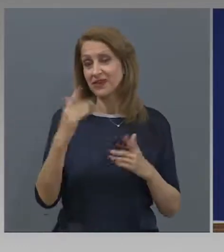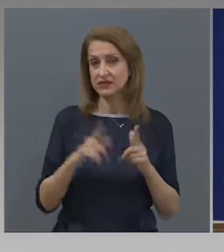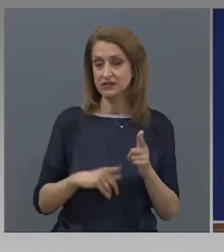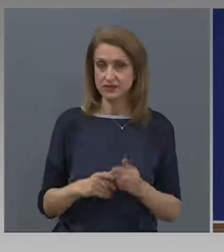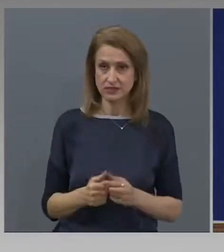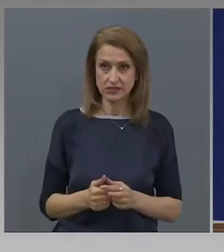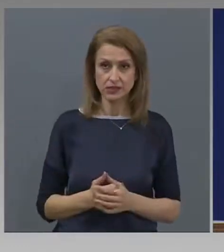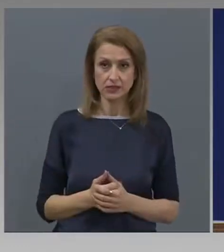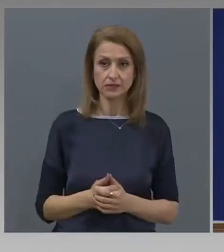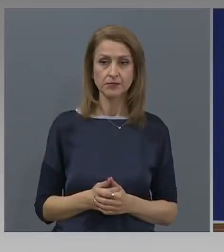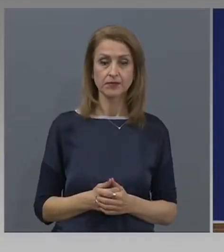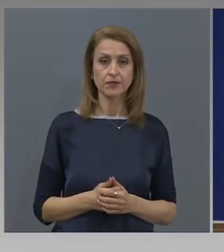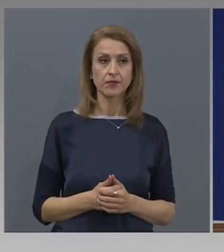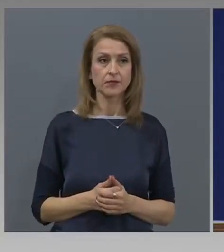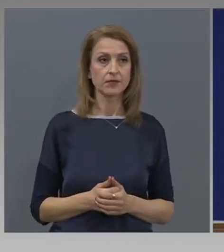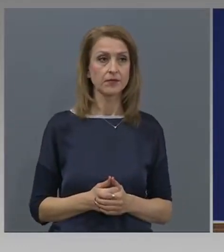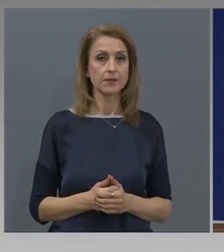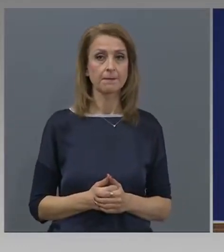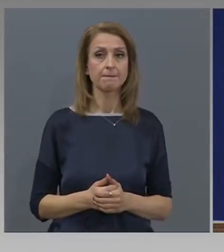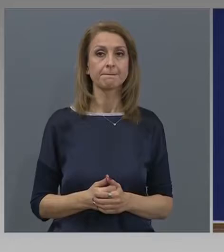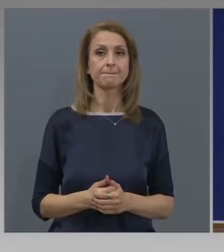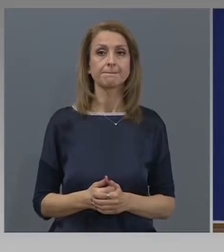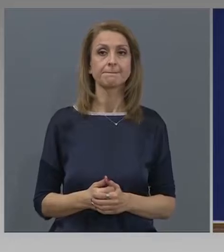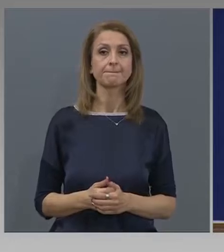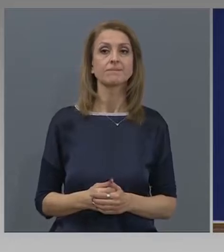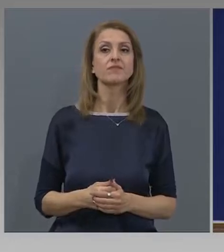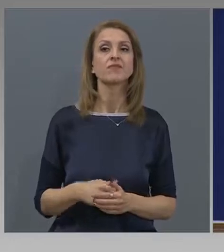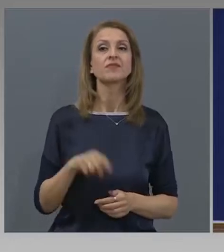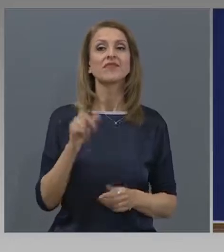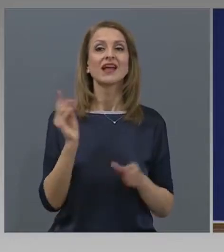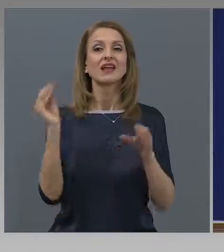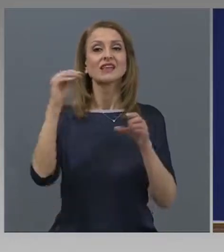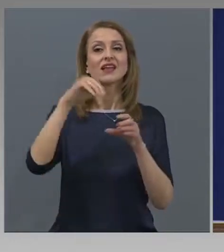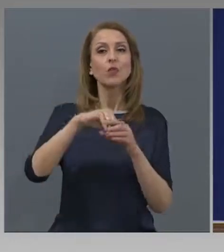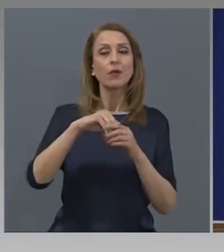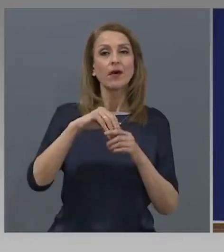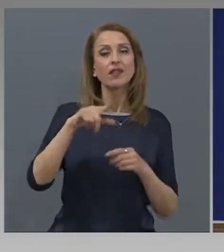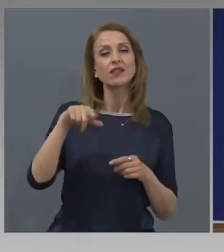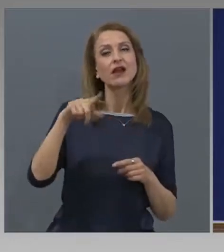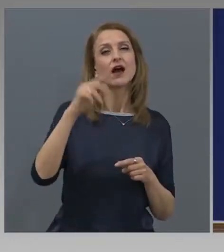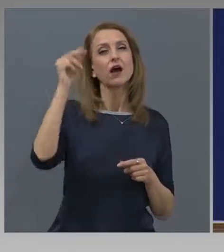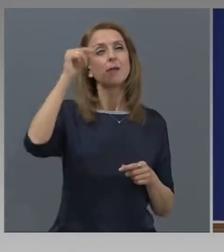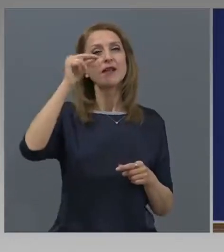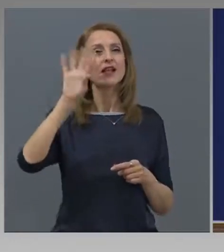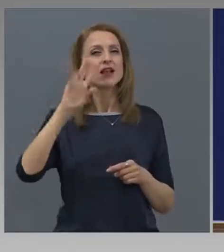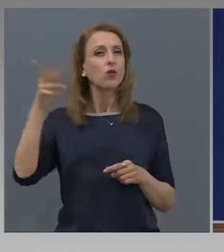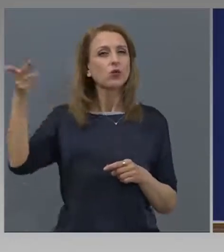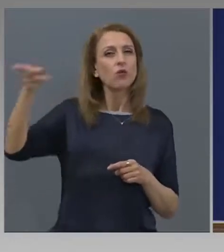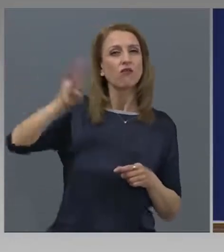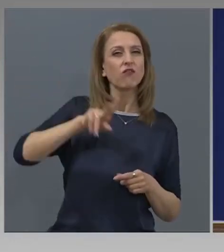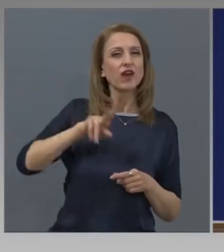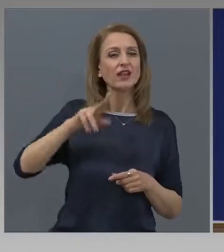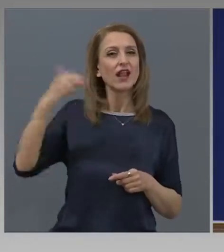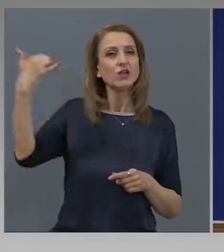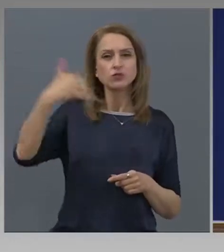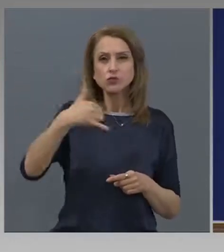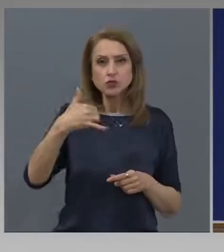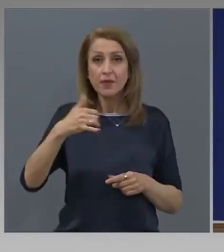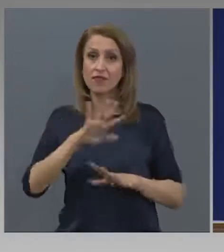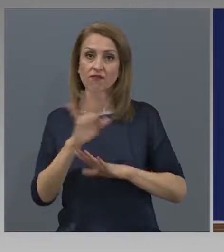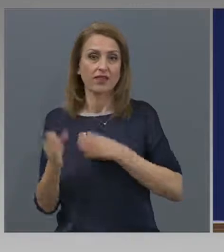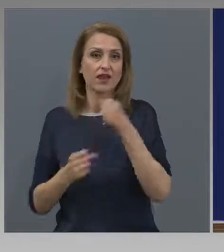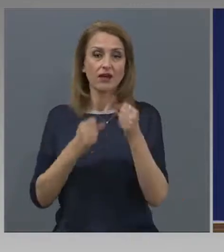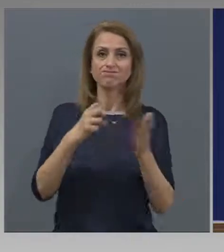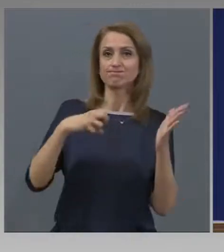въпрос. Извинявам от опът, си взема думата. А да допълня колегата за българите, които са се върнали от чужбина и са ги регистрирали в